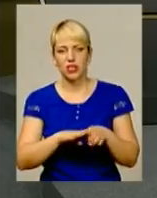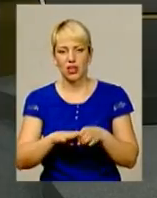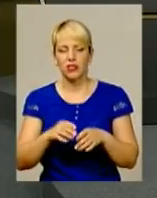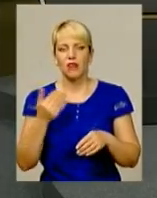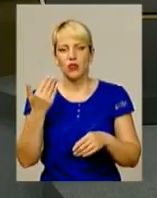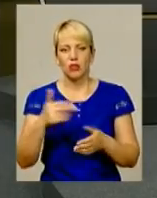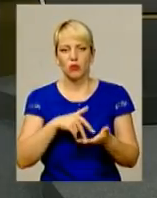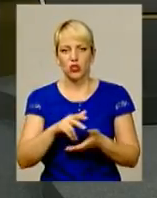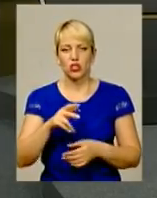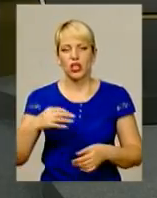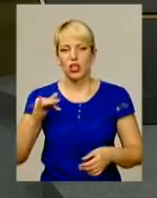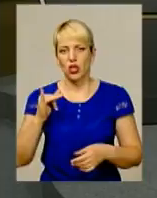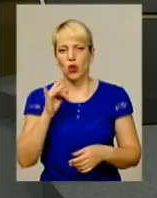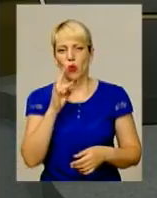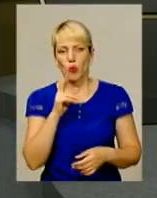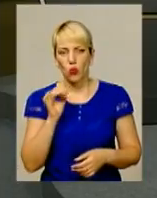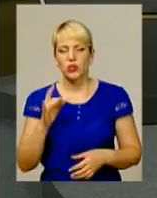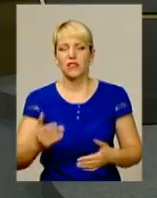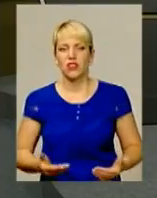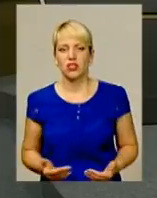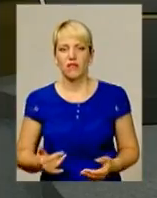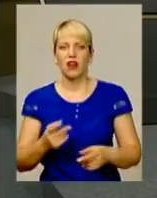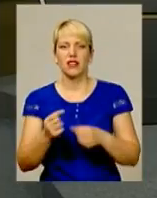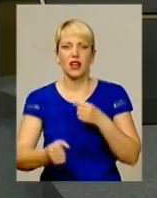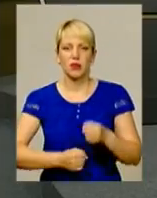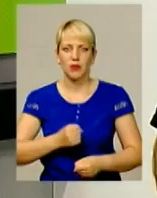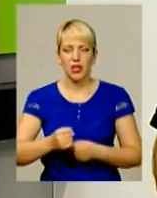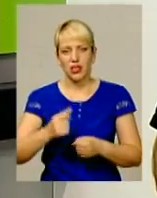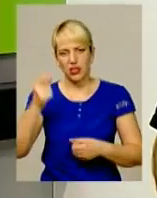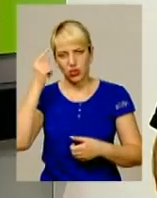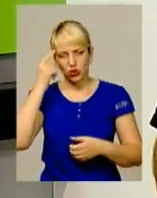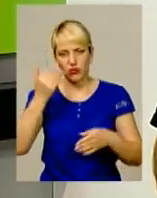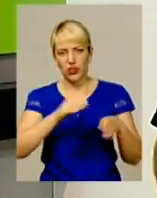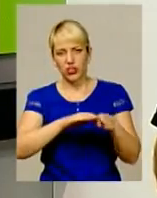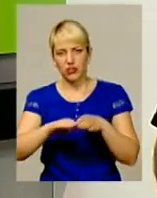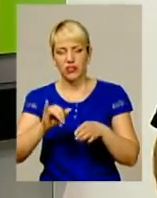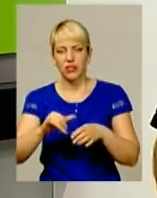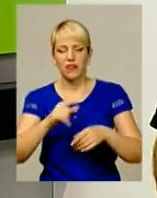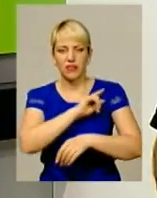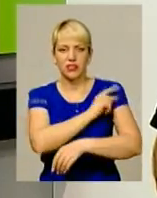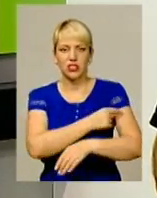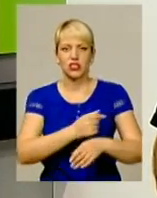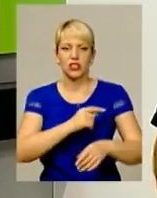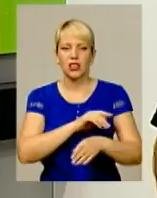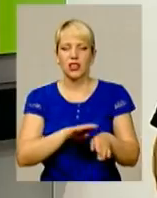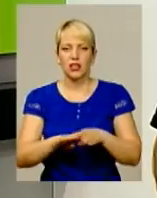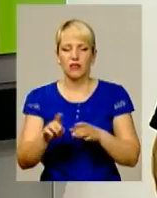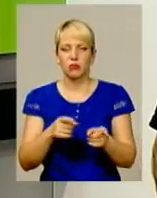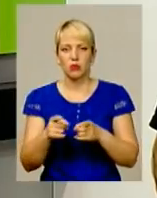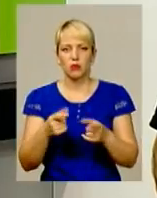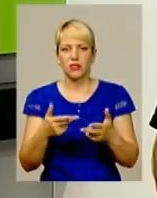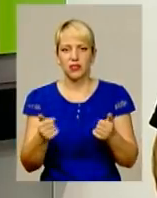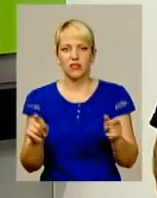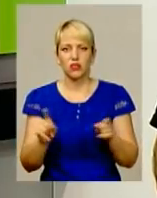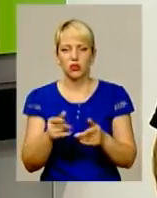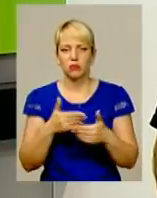вони пройшли і курс виживання, і маршкетки, і інтелектуальний рівень, і рівень фізичної підготовки, підтвердив те, що